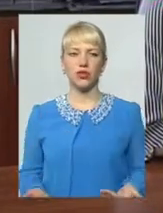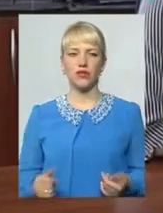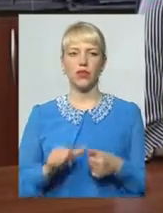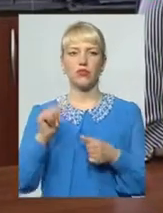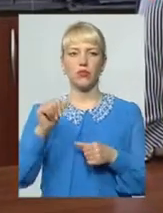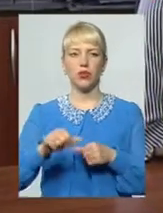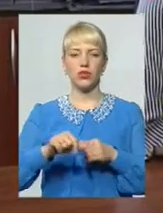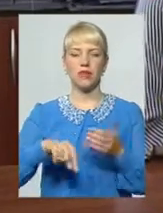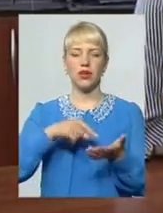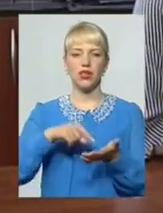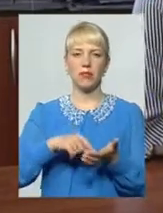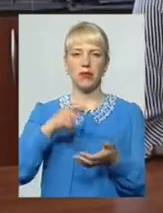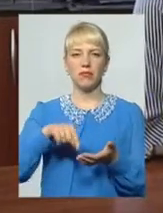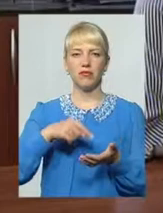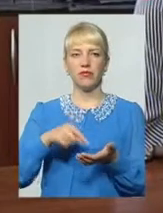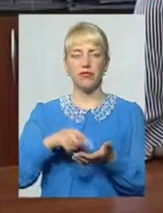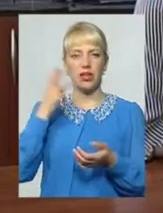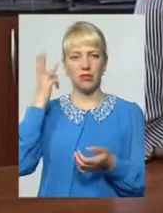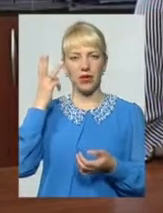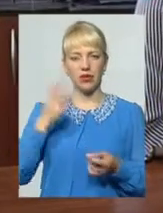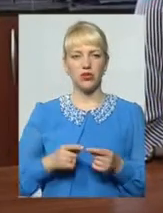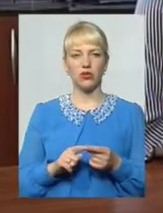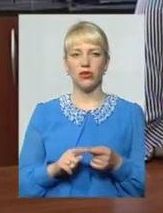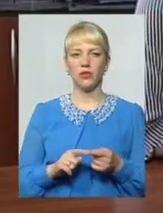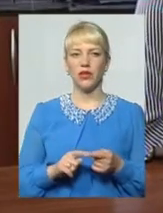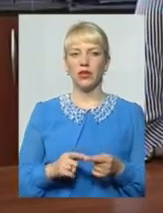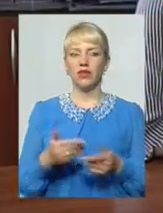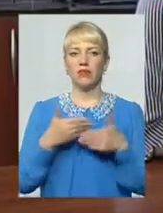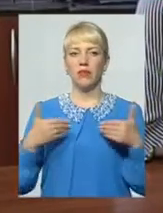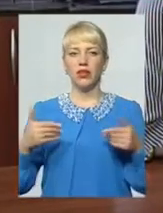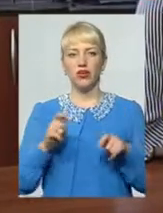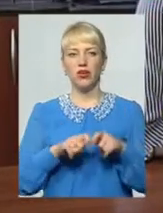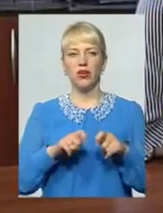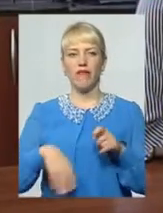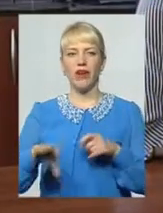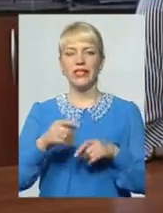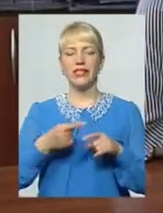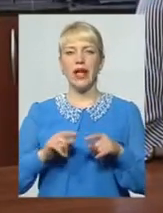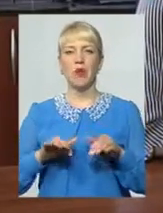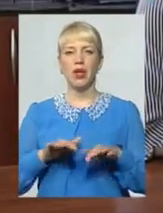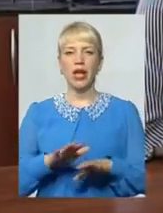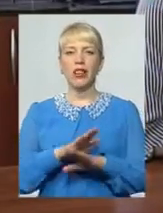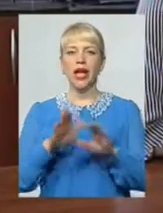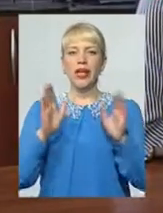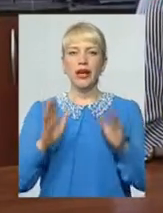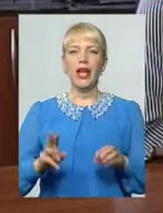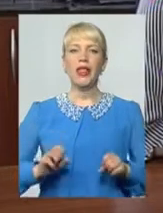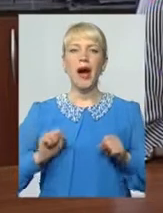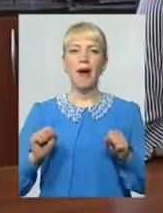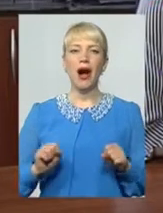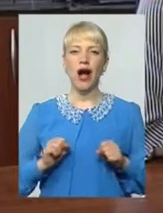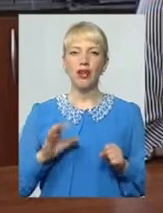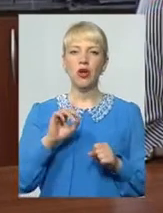межами Хмельницького Тобто ми контролюємо цей весь процес і не тільки намагаємося